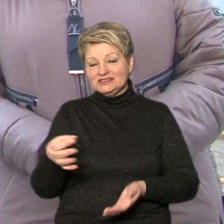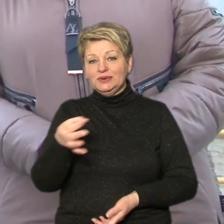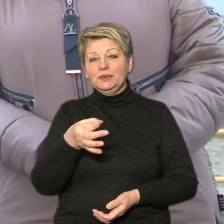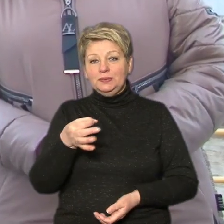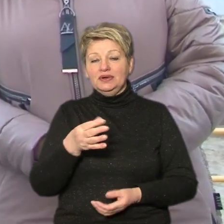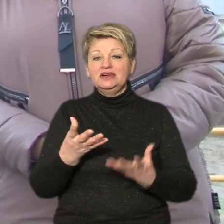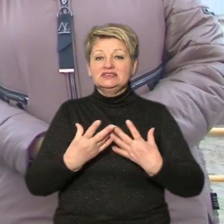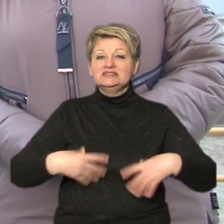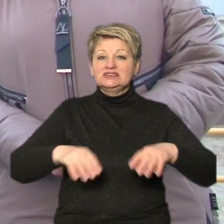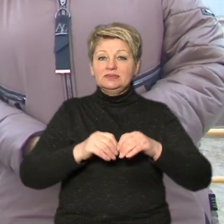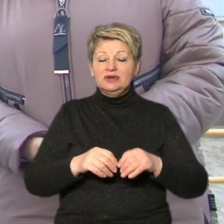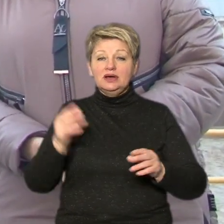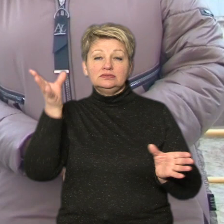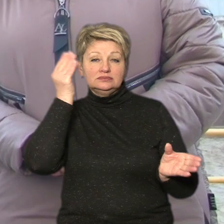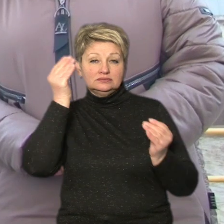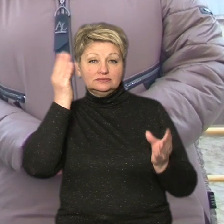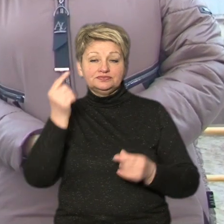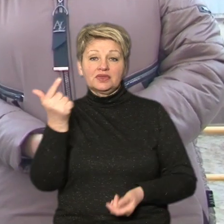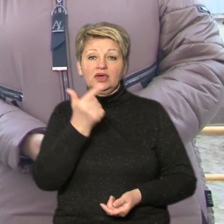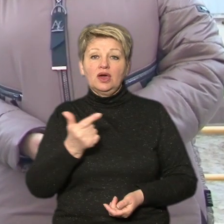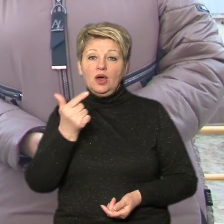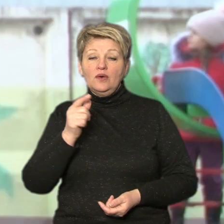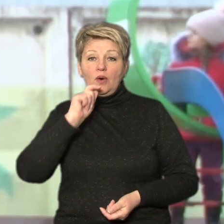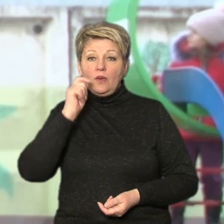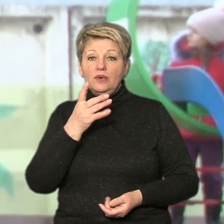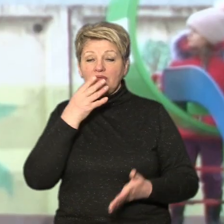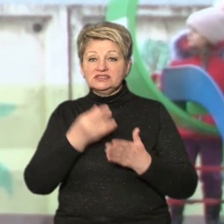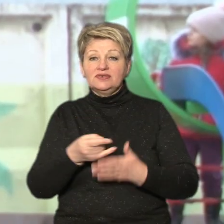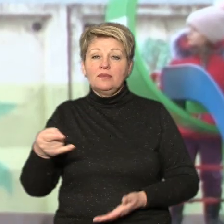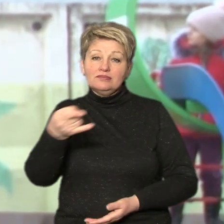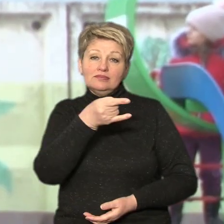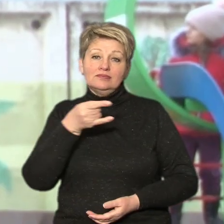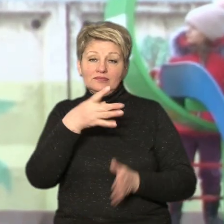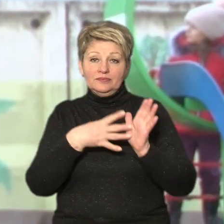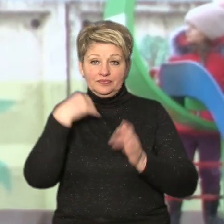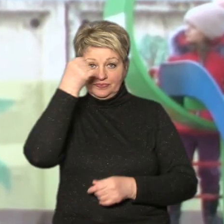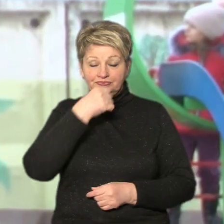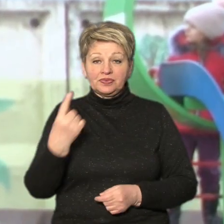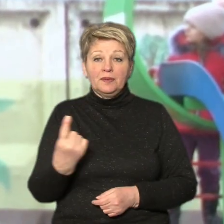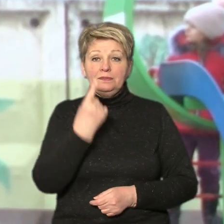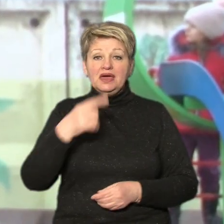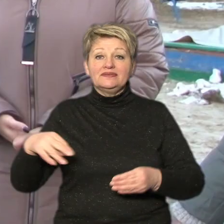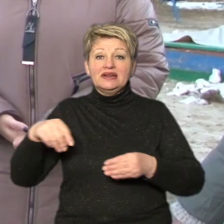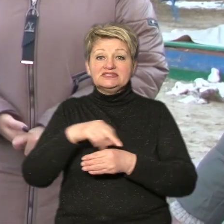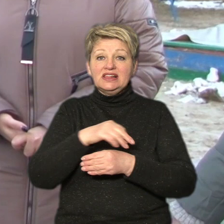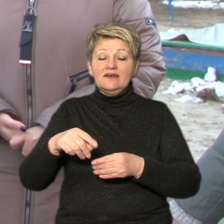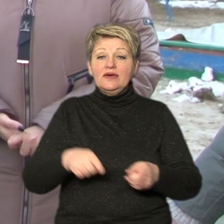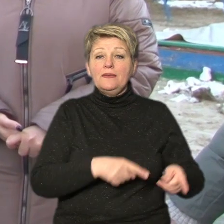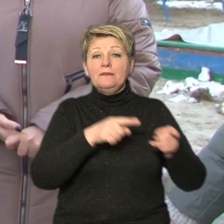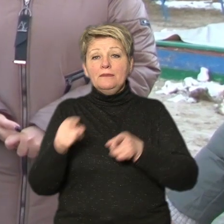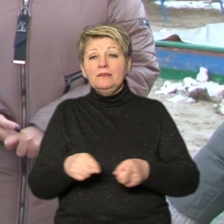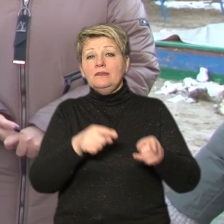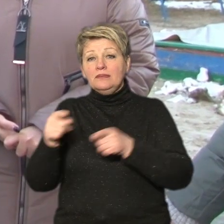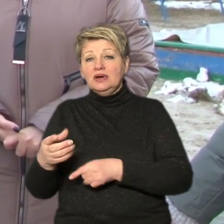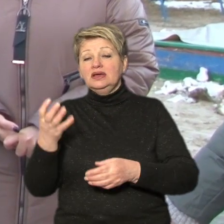Родина Бондаренків вивчає географію України на власній автівці вже 9 років. Вперше із рідного Слав'янська переїхали до Харцизька. Тоді їх було